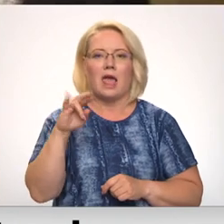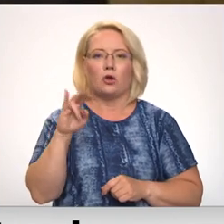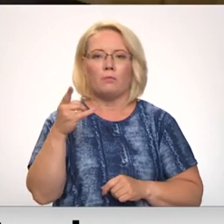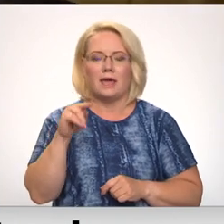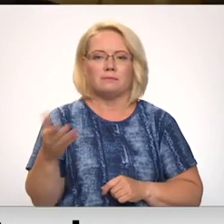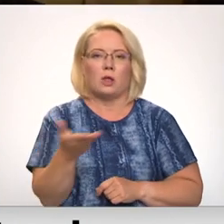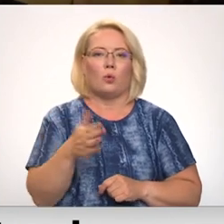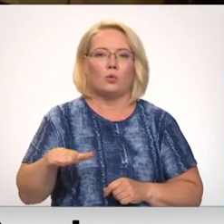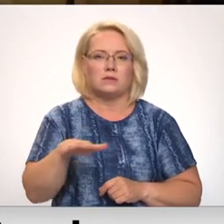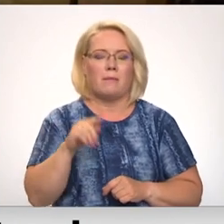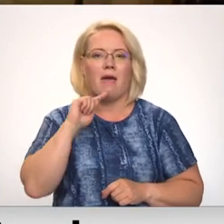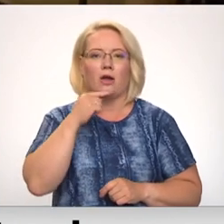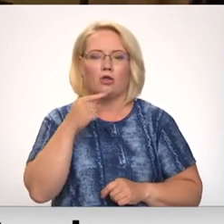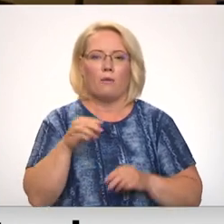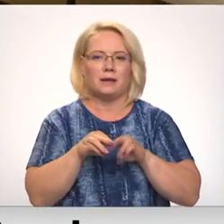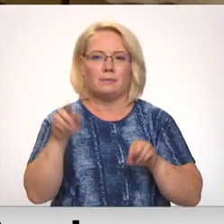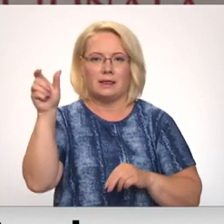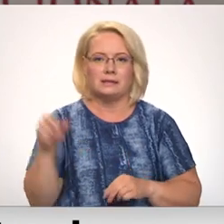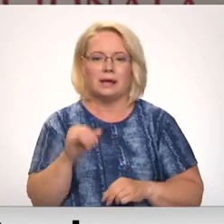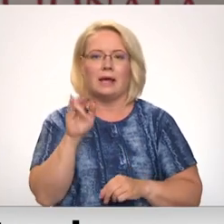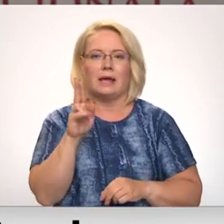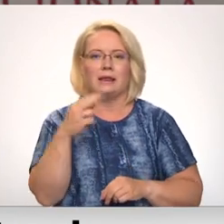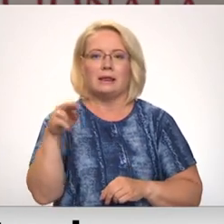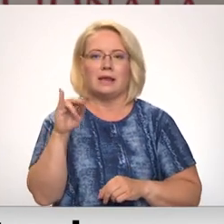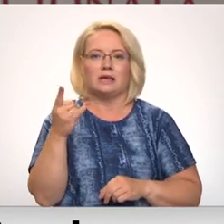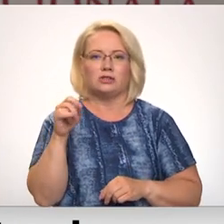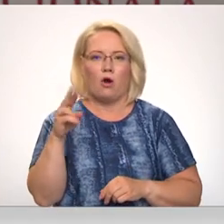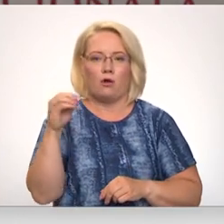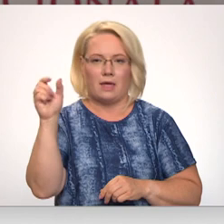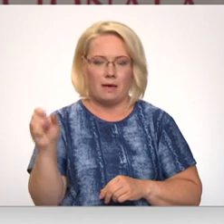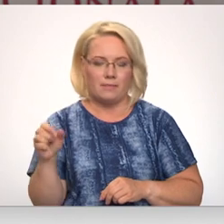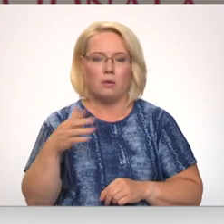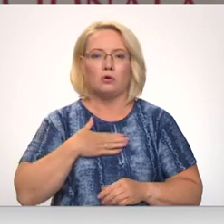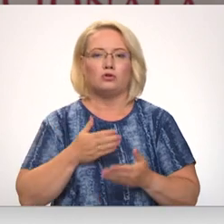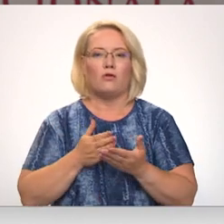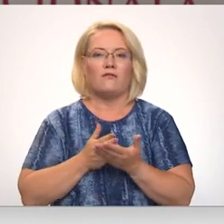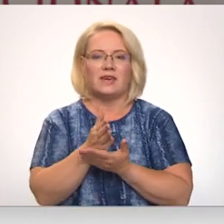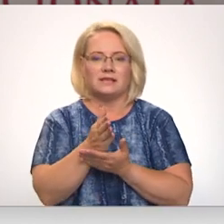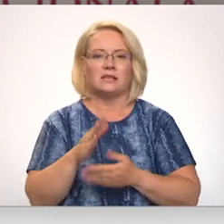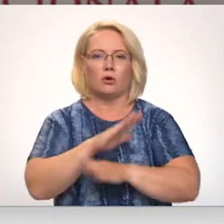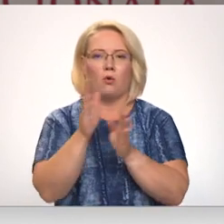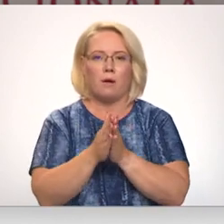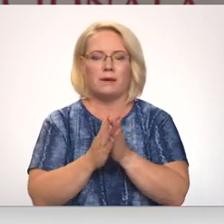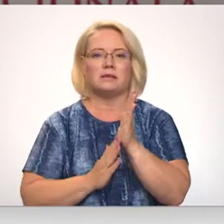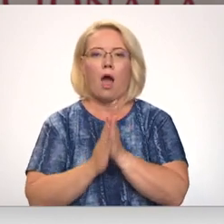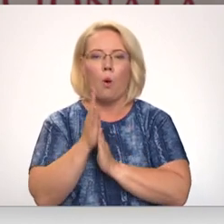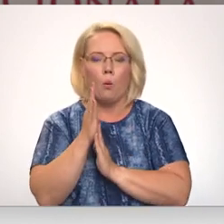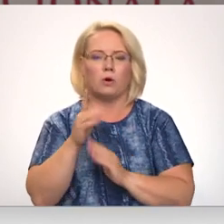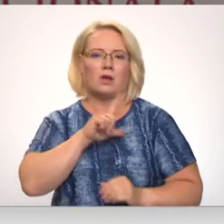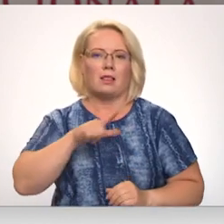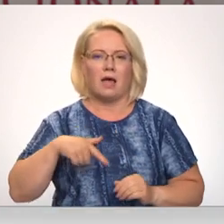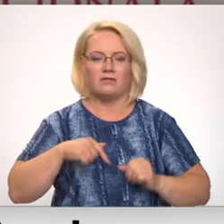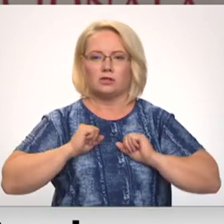kursamē ekonomikas ministra Ielze Indriksone. Mūsu virziens visiem ir kopīgs, tā ir augoša, latviska, droša vide,